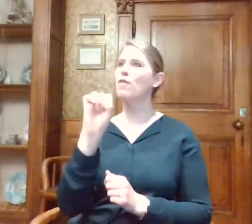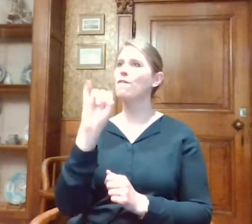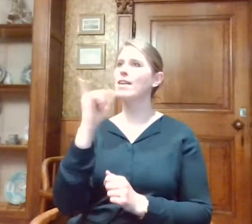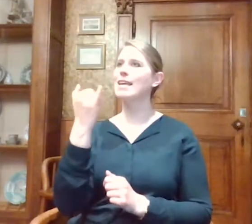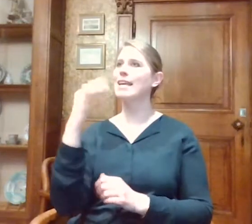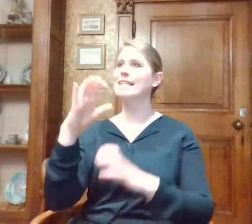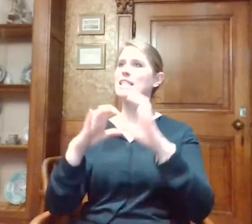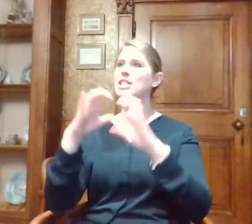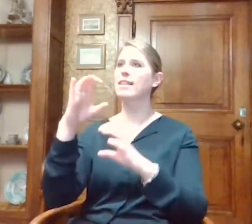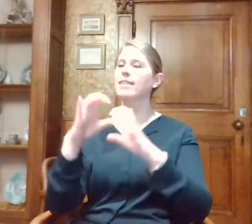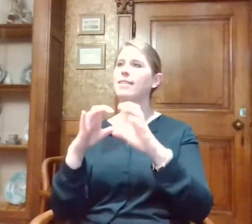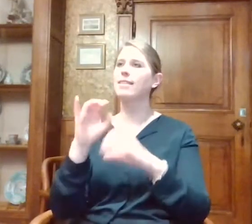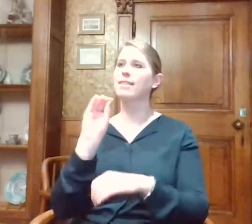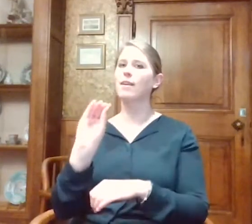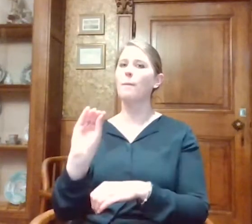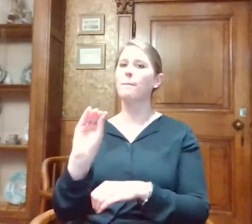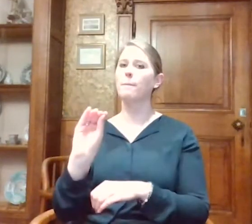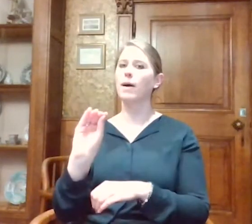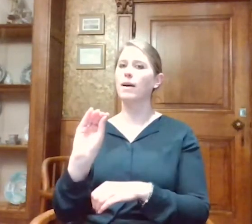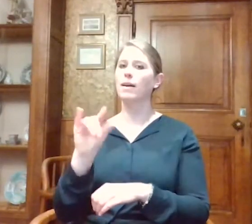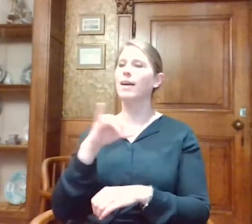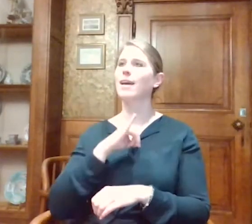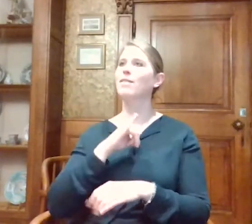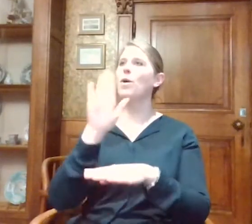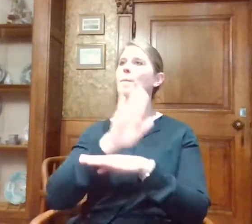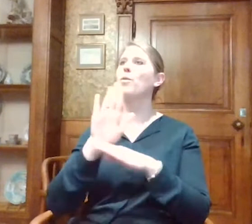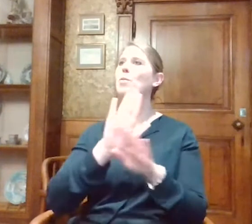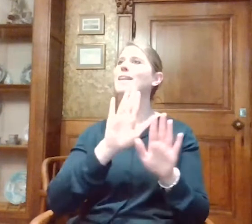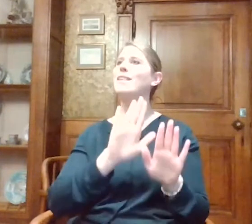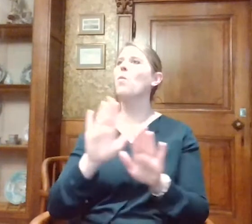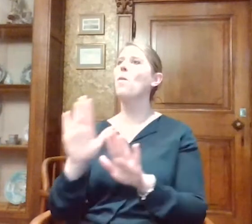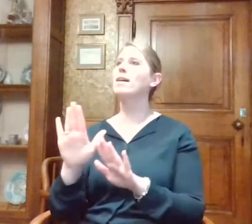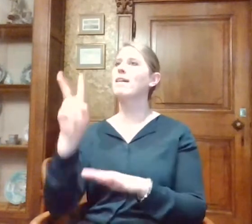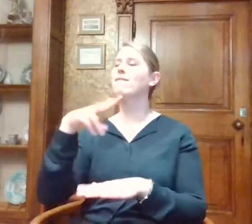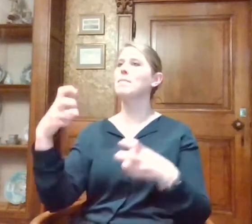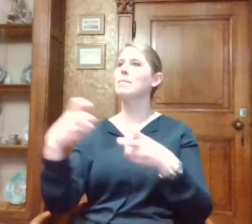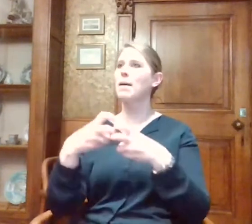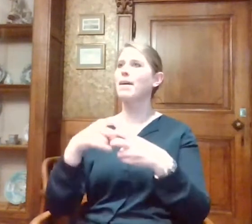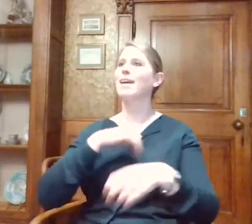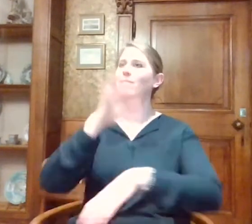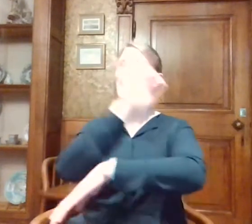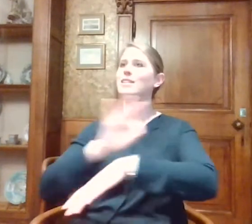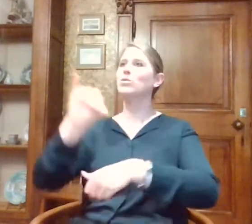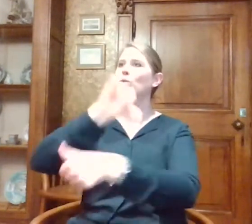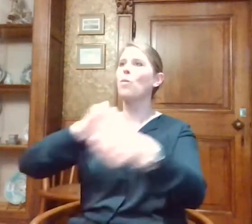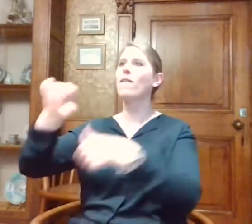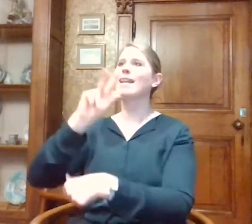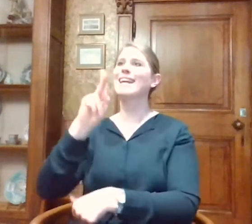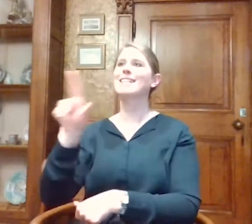gezet, namelijk dat zij met monumentenwacht Vlaams-Brabant een architectuurwandeling organiseren in Kesseloo.